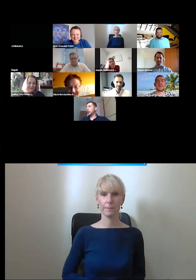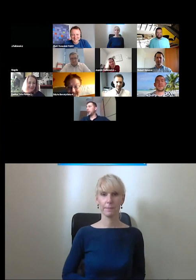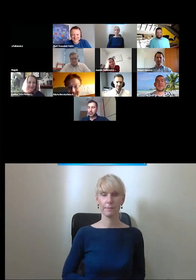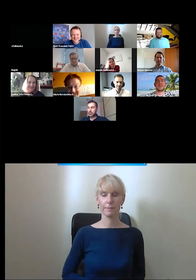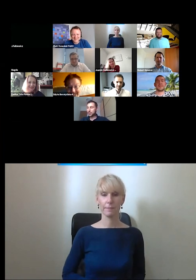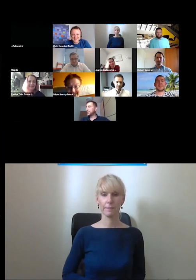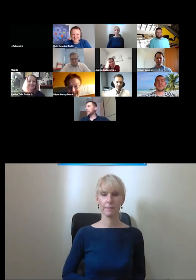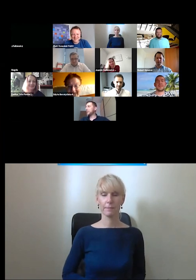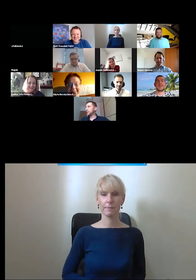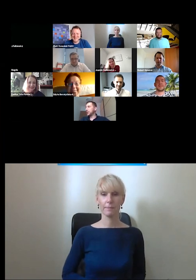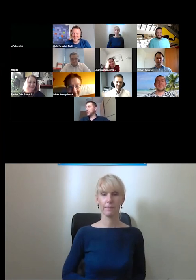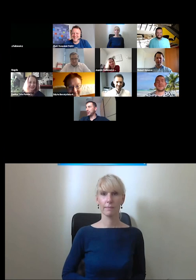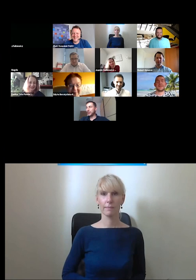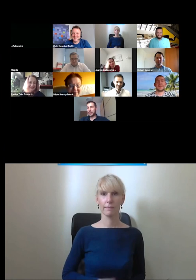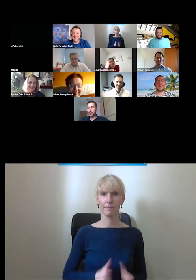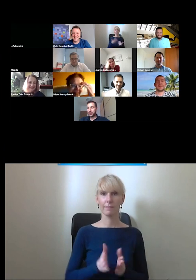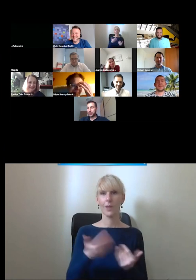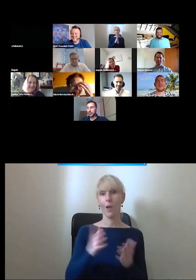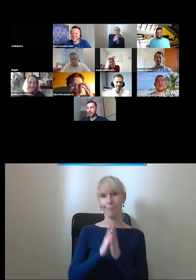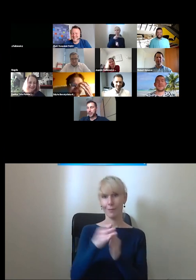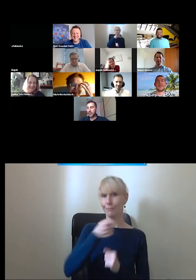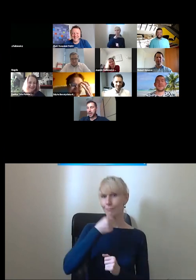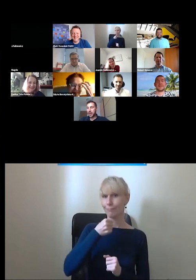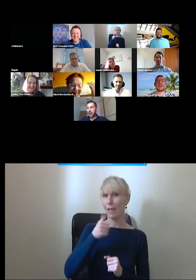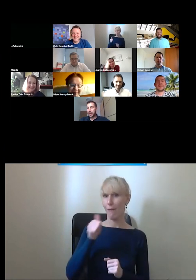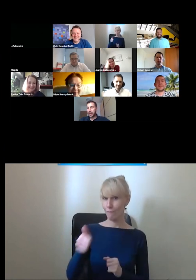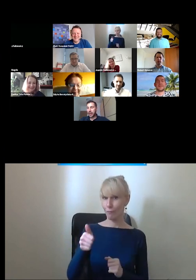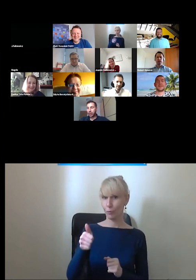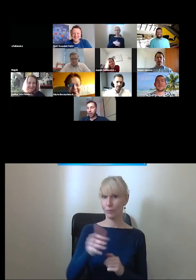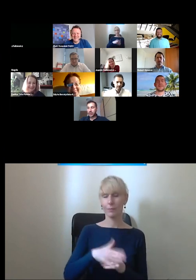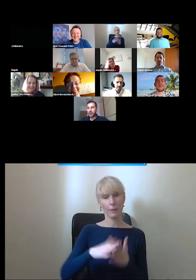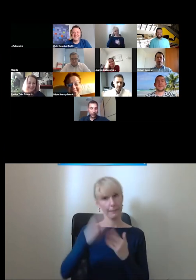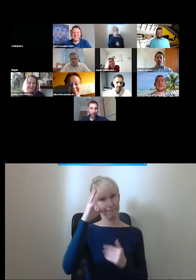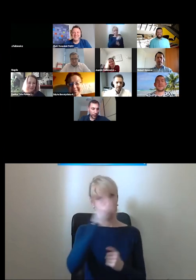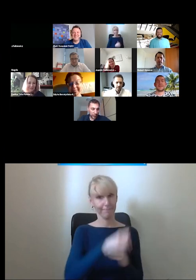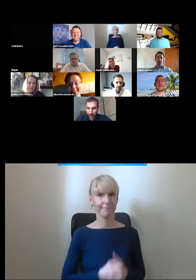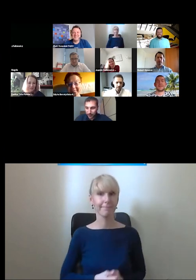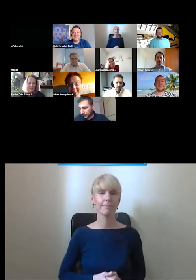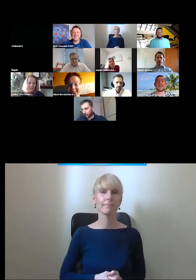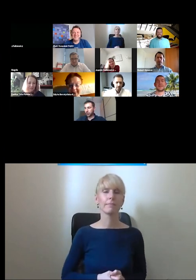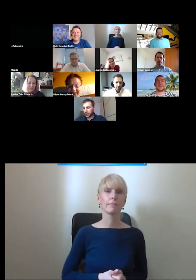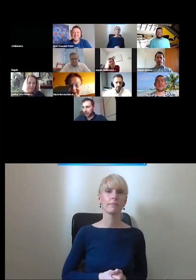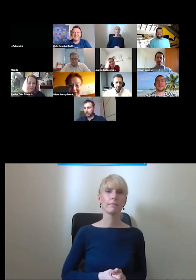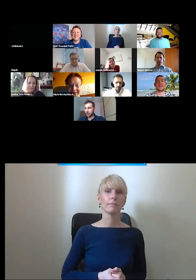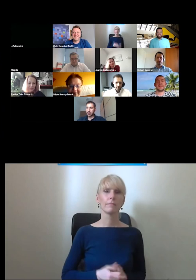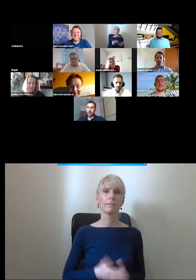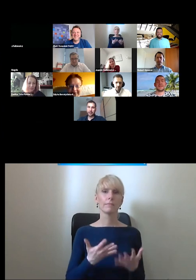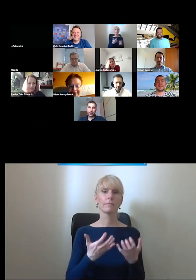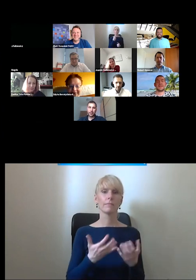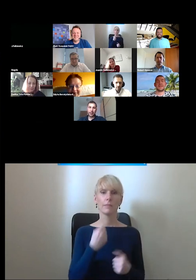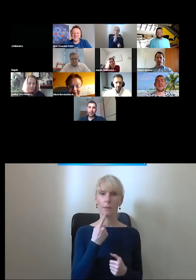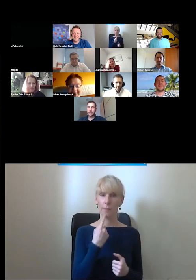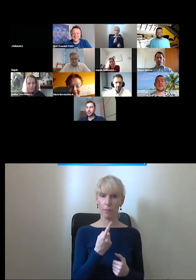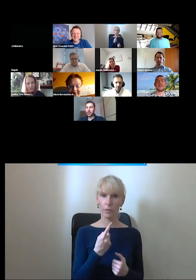o dobrze że powiedziałeś o włączonym mikrofonie bo zapomniałem no dobrze to ja powiem to co miałem z tym powiedzieć na początku a kiedyś